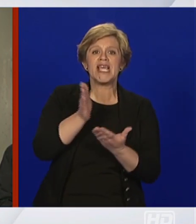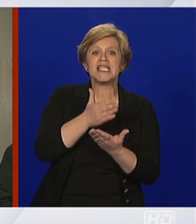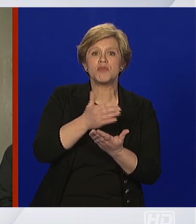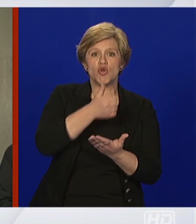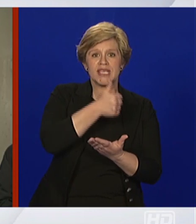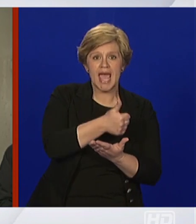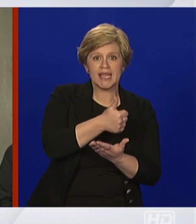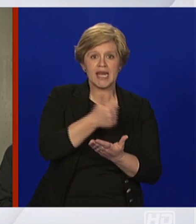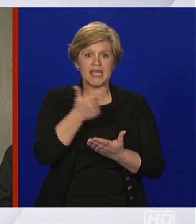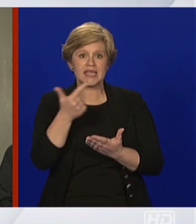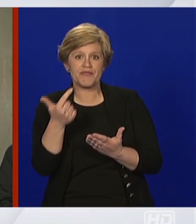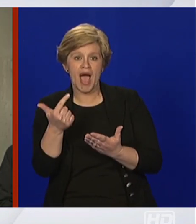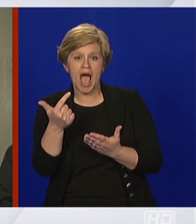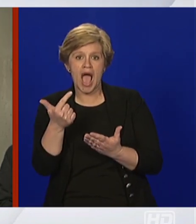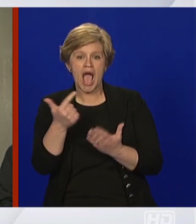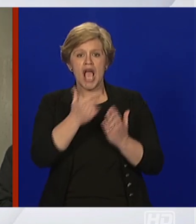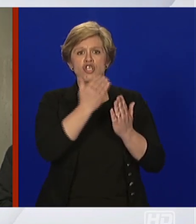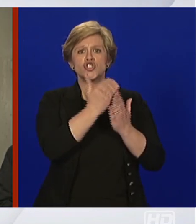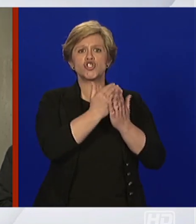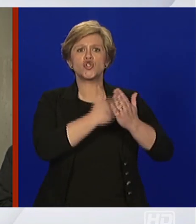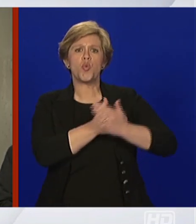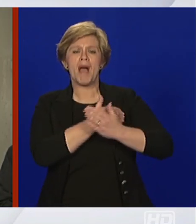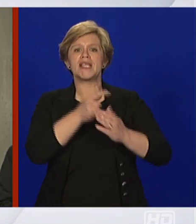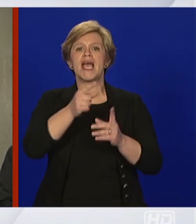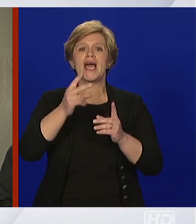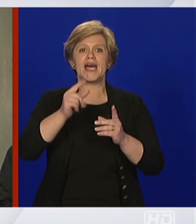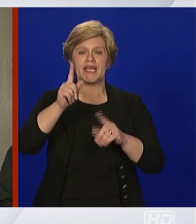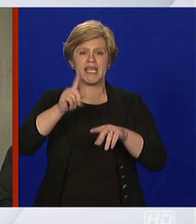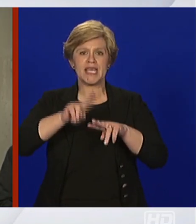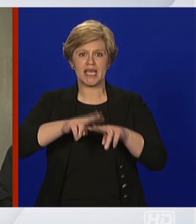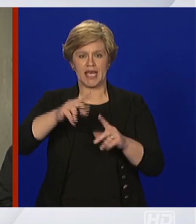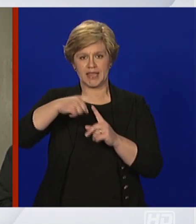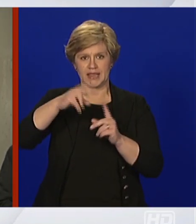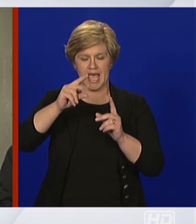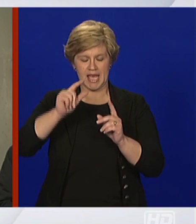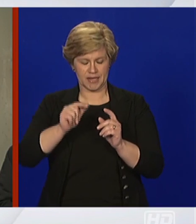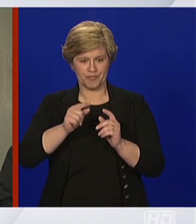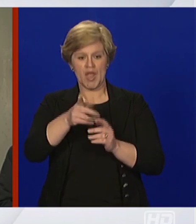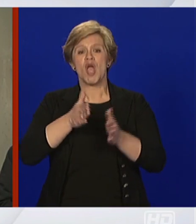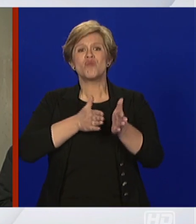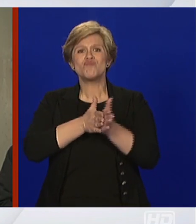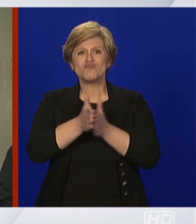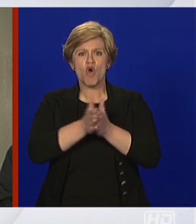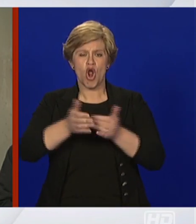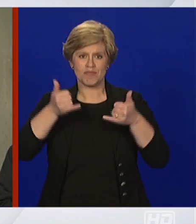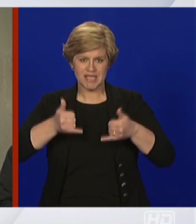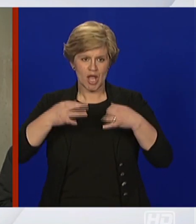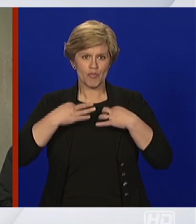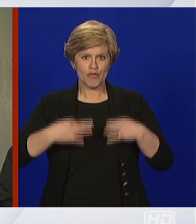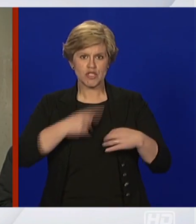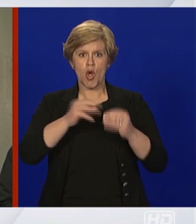sad zamolio profesora Beroša da nam dan najnovije informacije o